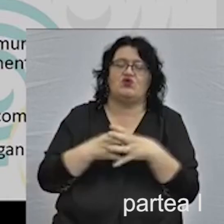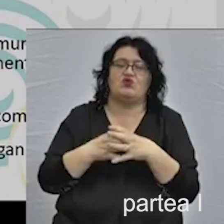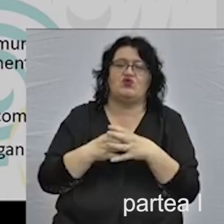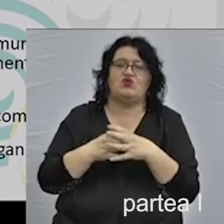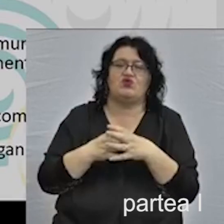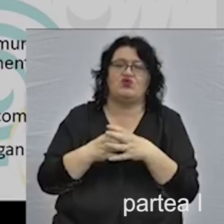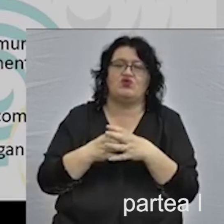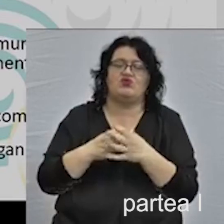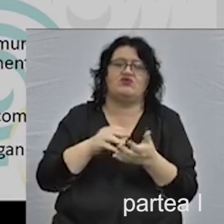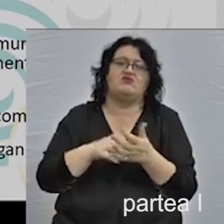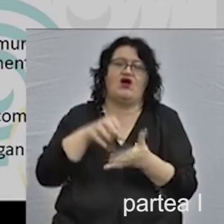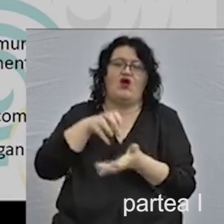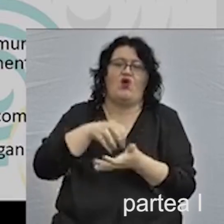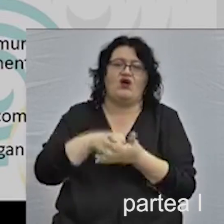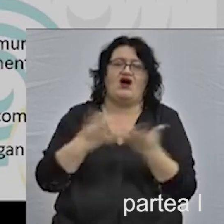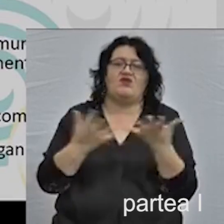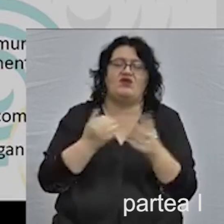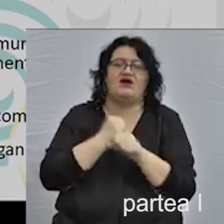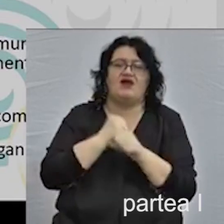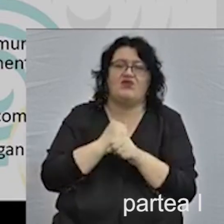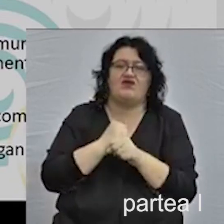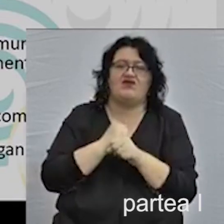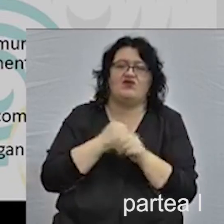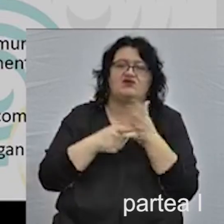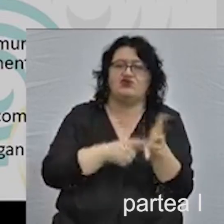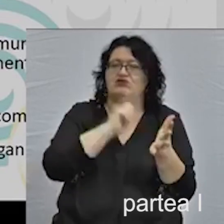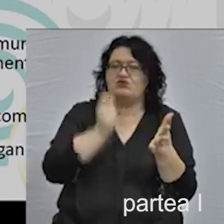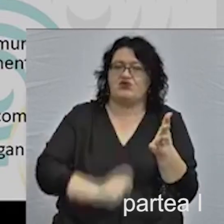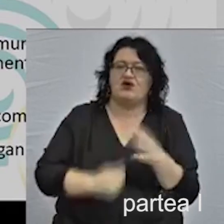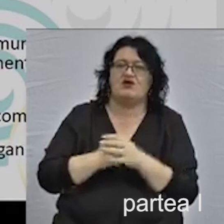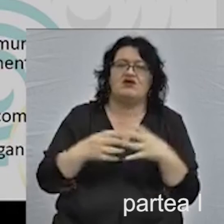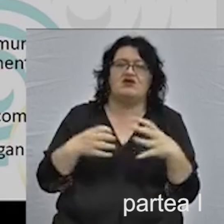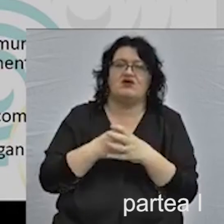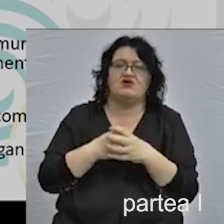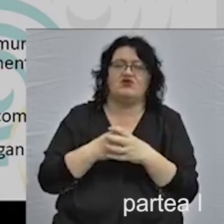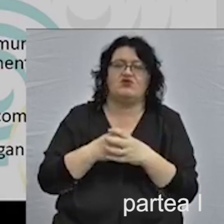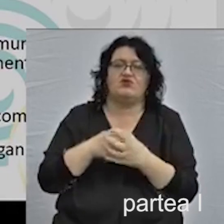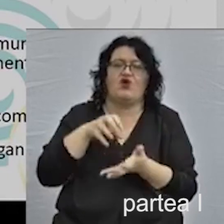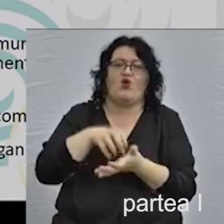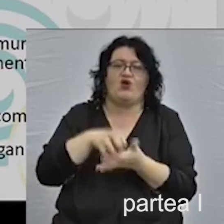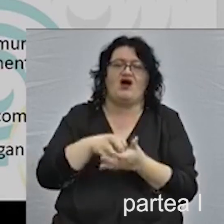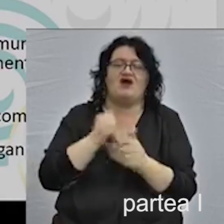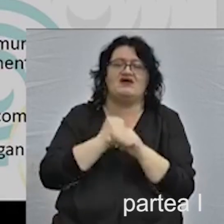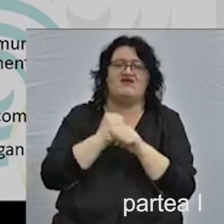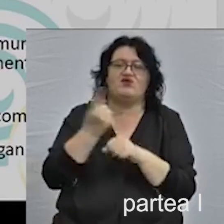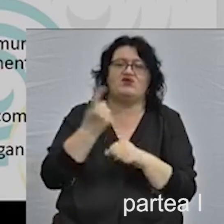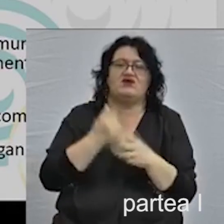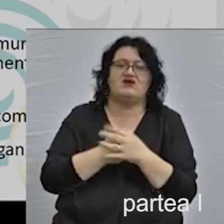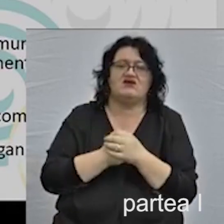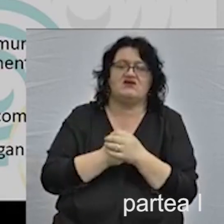stakeholderilor locali pe care l-am creat în cadrul acestui proiect. Grupul stakeholderilor locali este alcătuit din